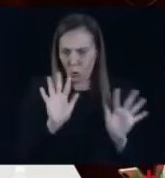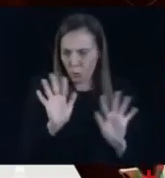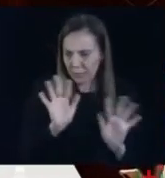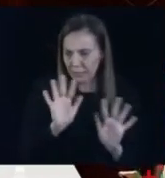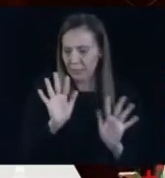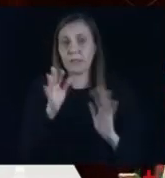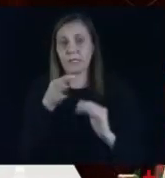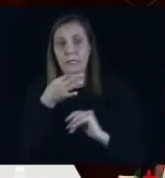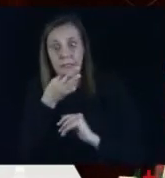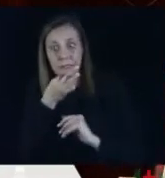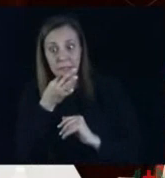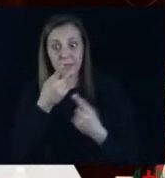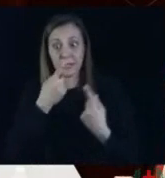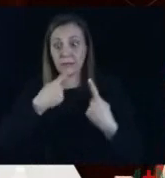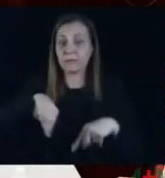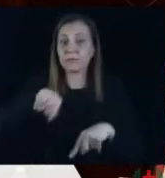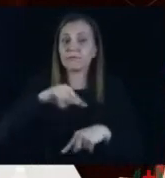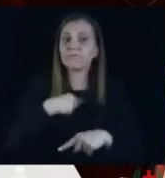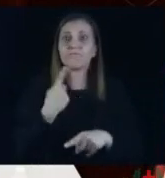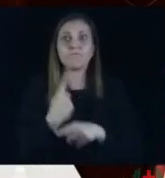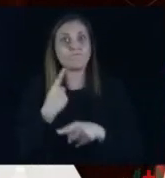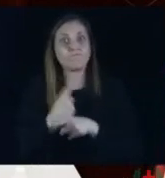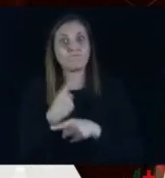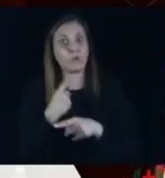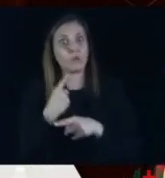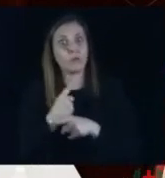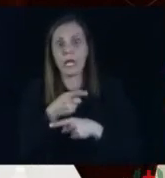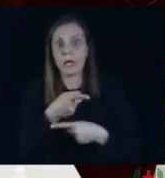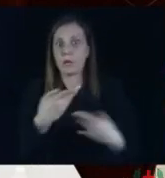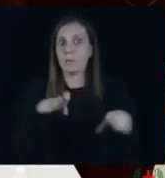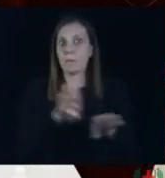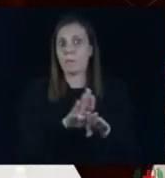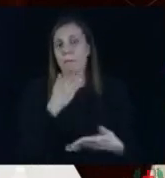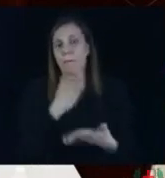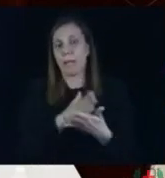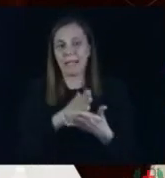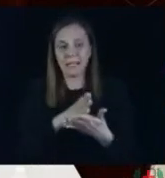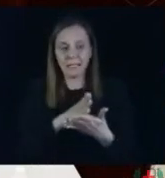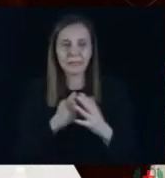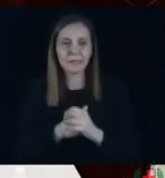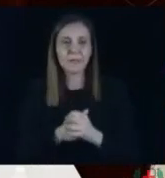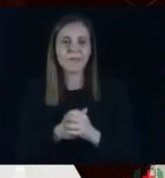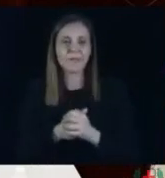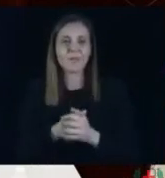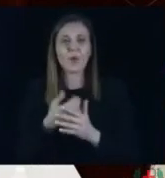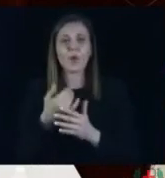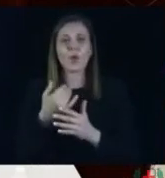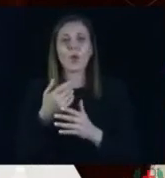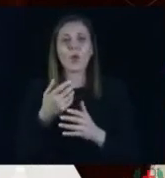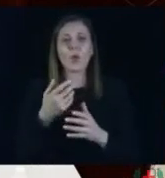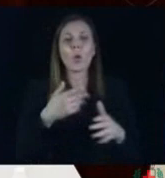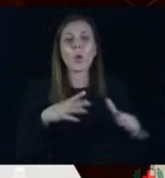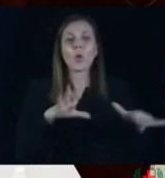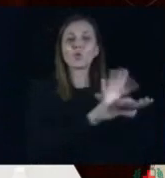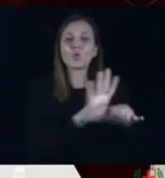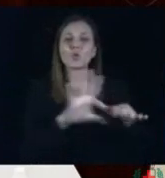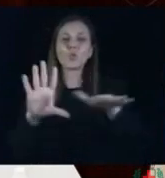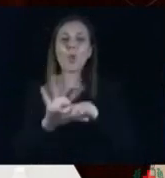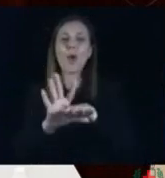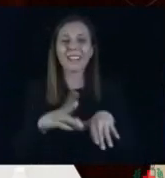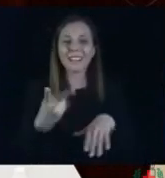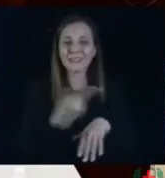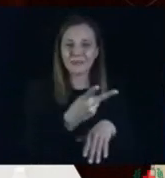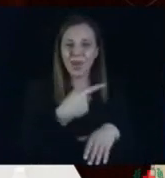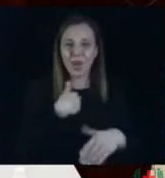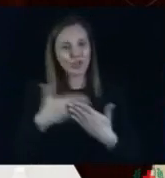abbiamo attivato uno strumento e dobbiamo impegnarci a uscire. Guardate che l'ultima uscita dai club che abbiamo letto